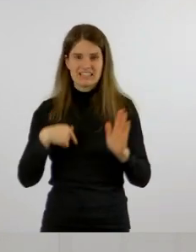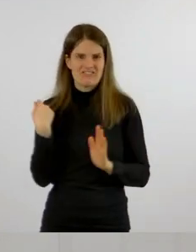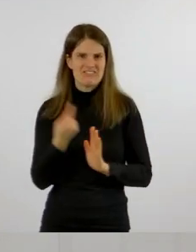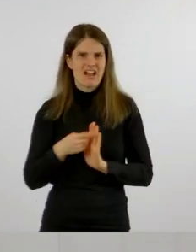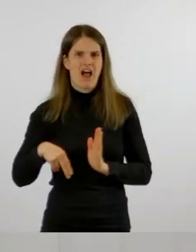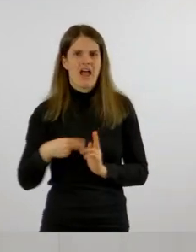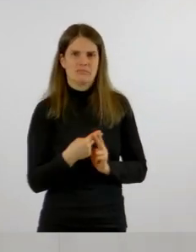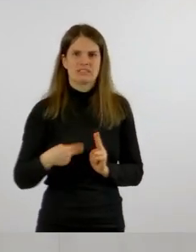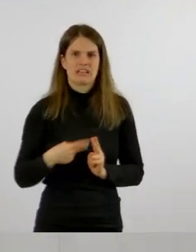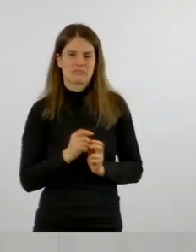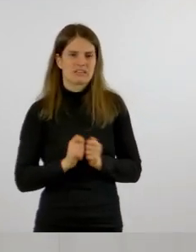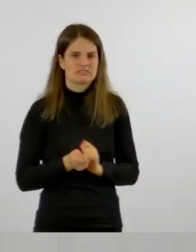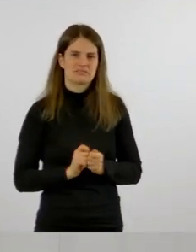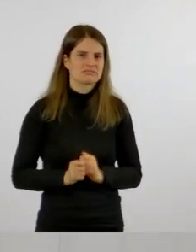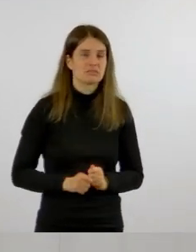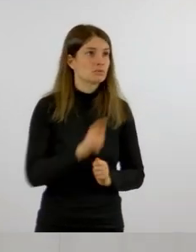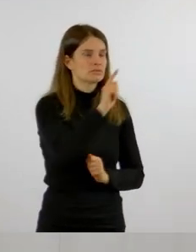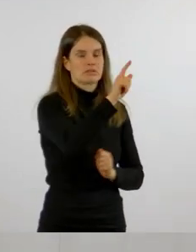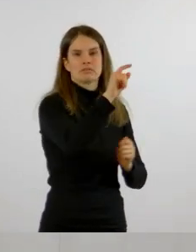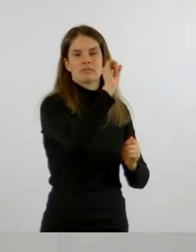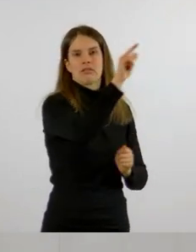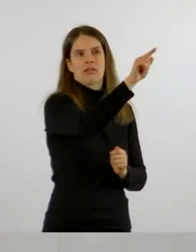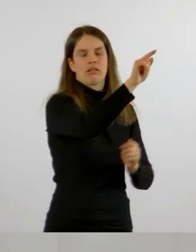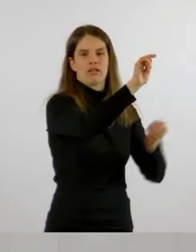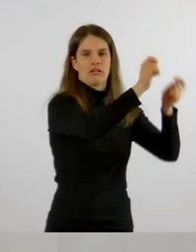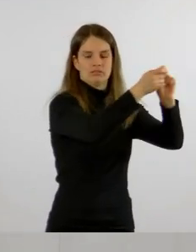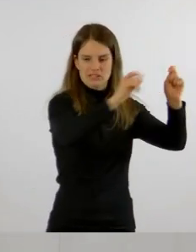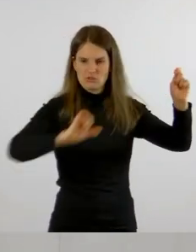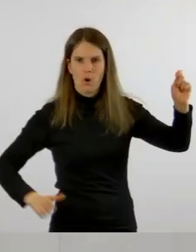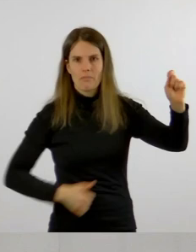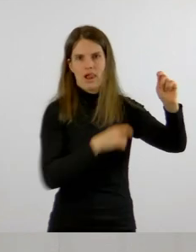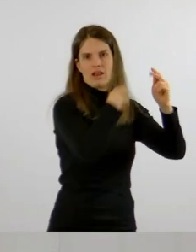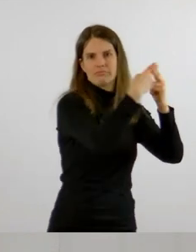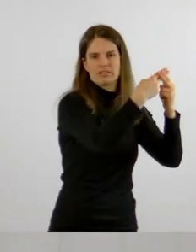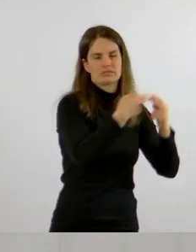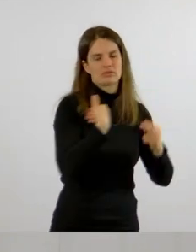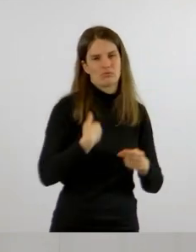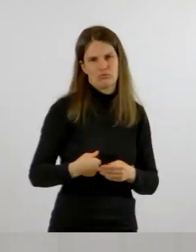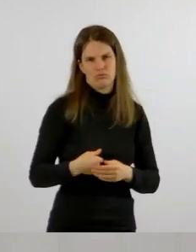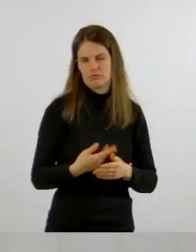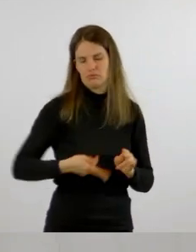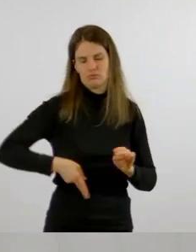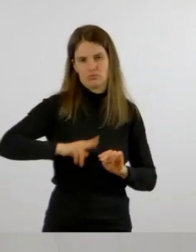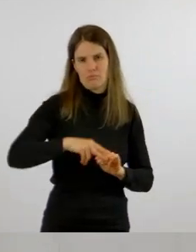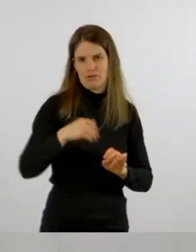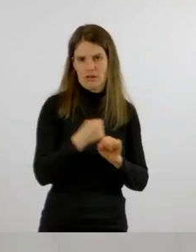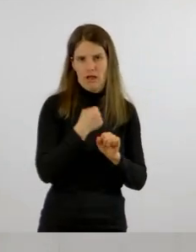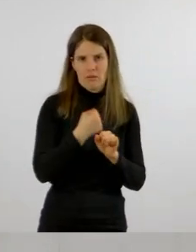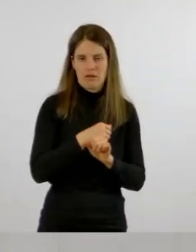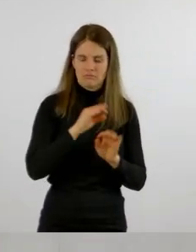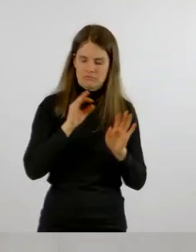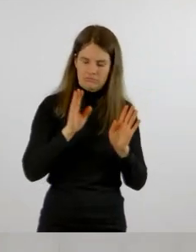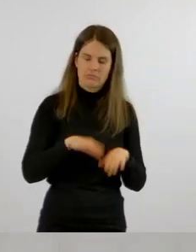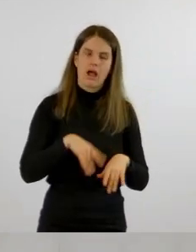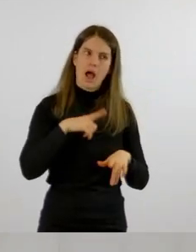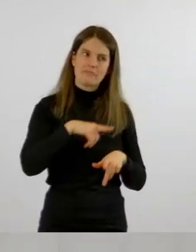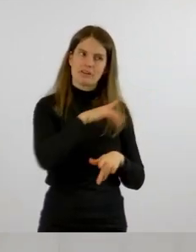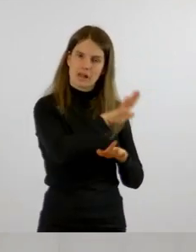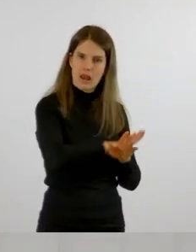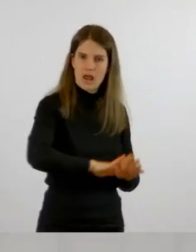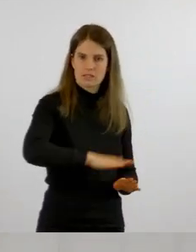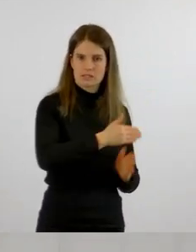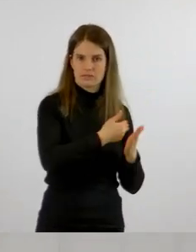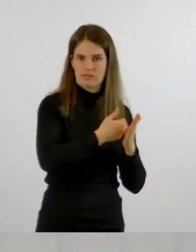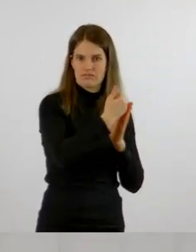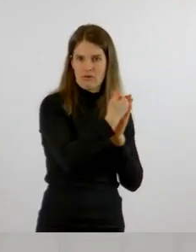diesem Punkt zu ändern, wenn wir sie dann vielleicht danach nochmal an die Landesregelung abwarten. Und da diese neue Landesverordnung